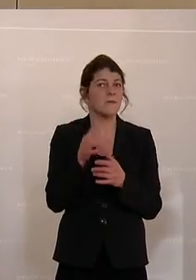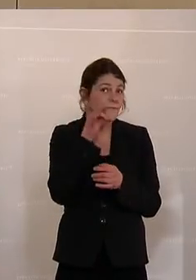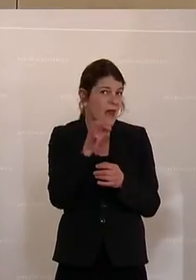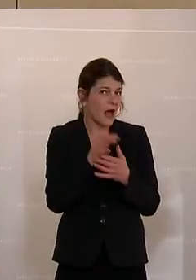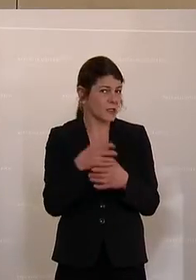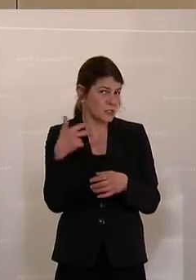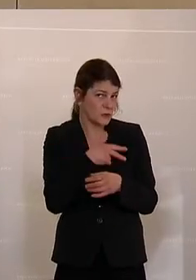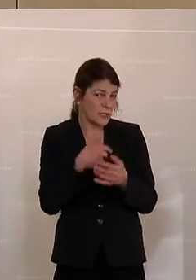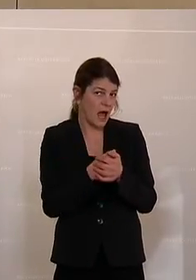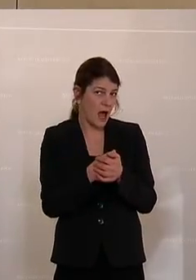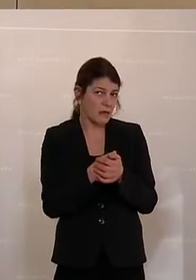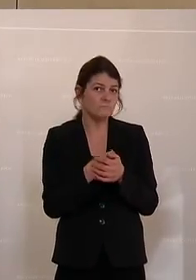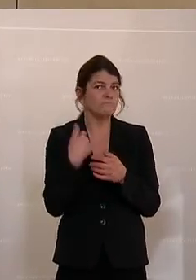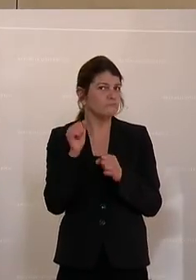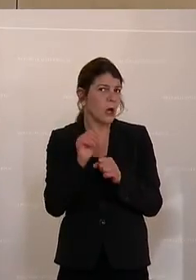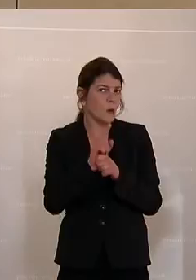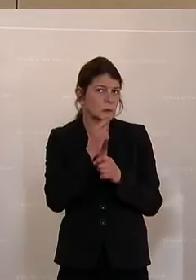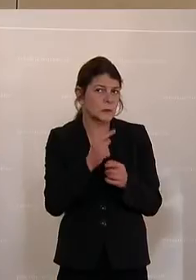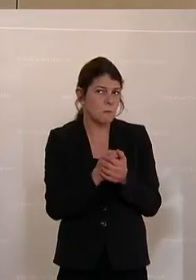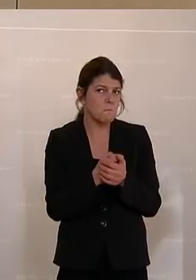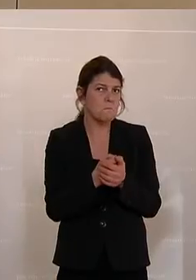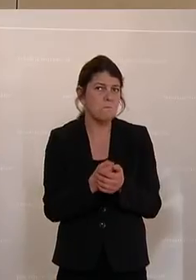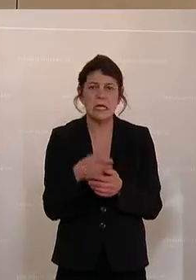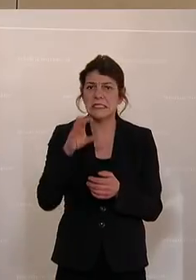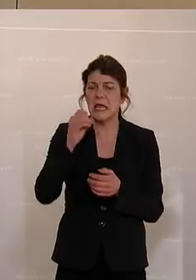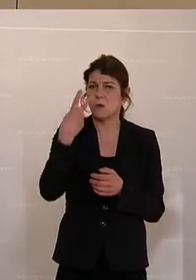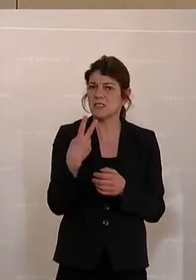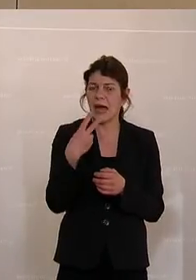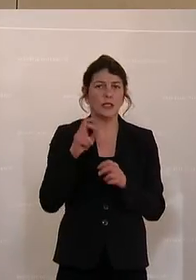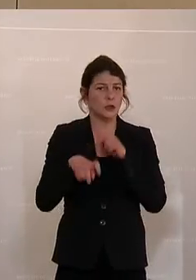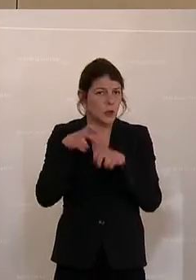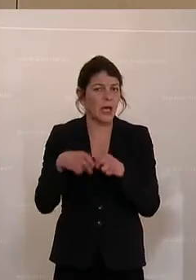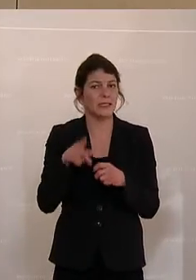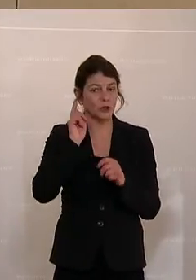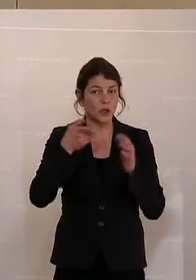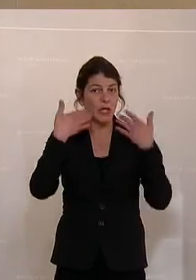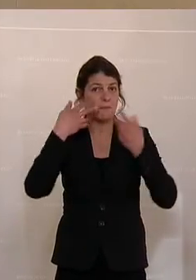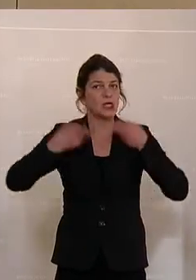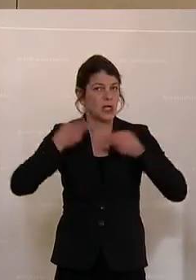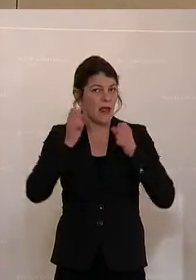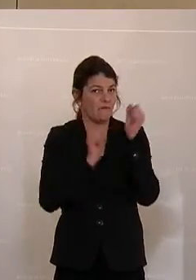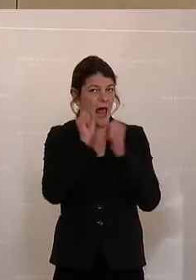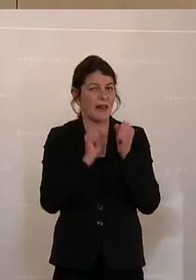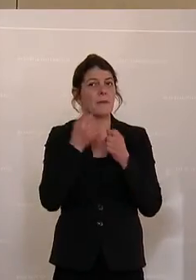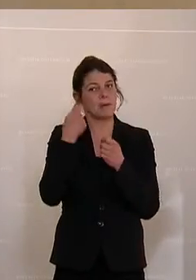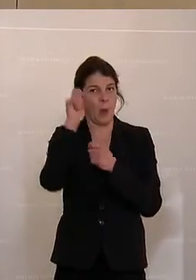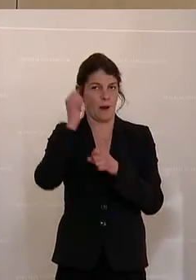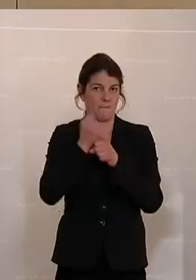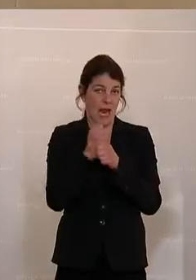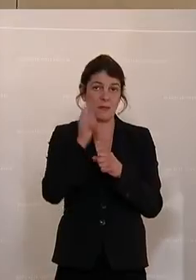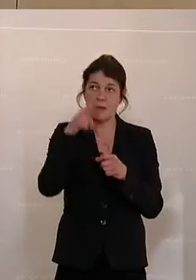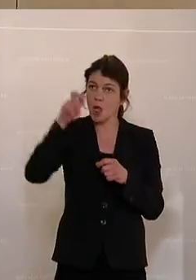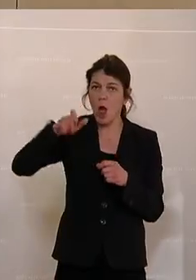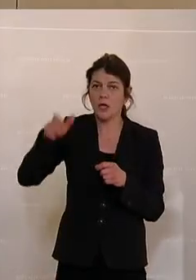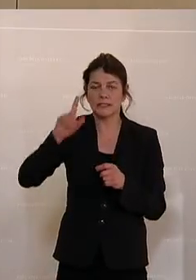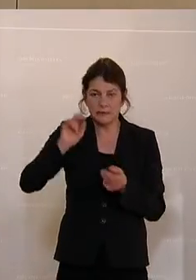sozial. Da will ich auch sagen, die CO2-Steuer soll ja das klimaschädliche Verhalten etwas teurer machen, um die Leute